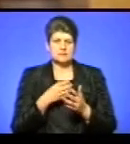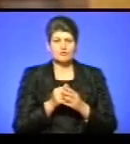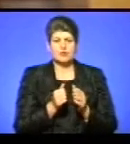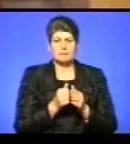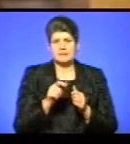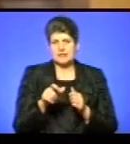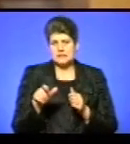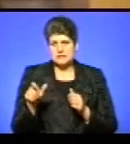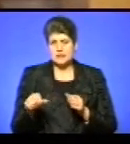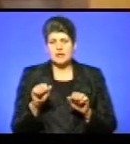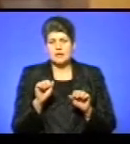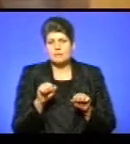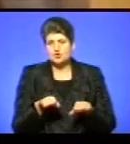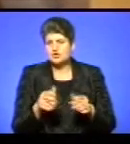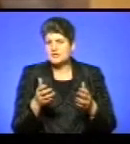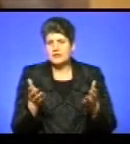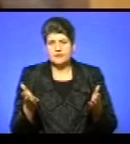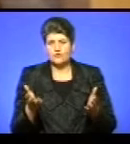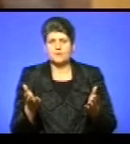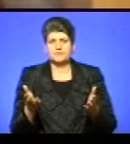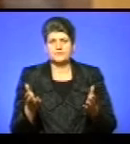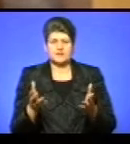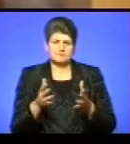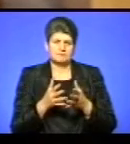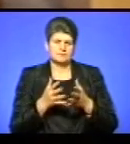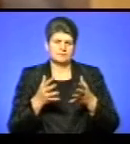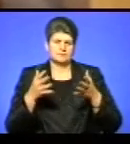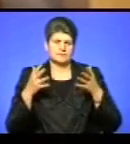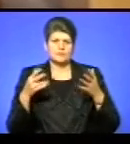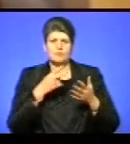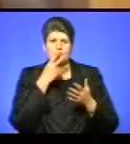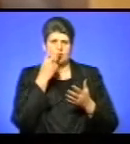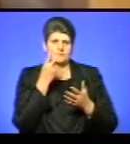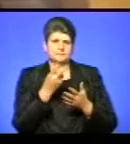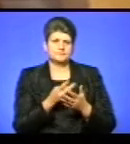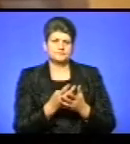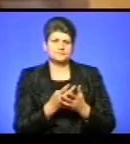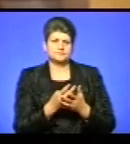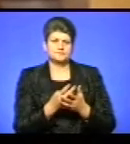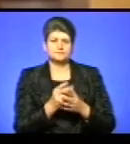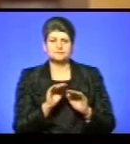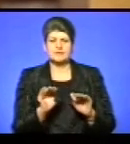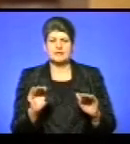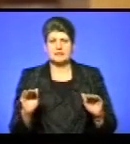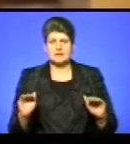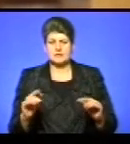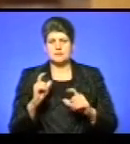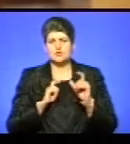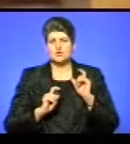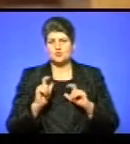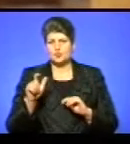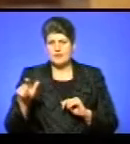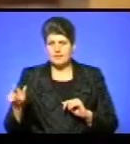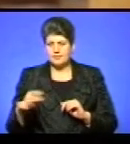близьких, і можливо десь, як кажуть, ширше, щоб передати і дітям, і студентам